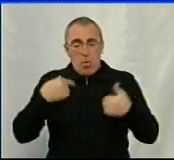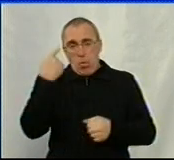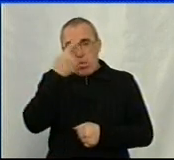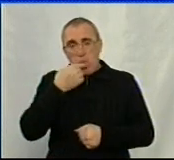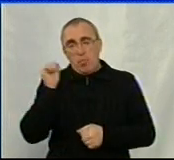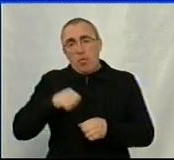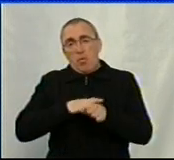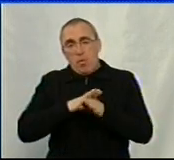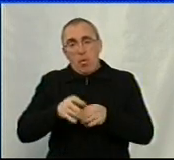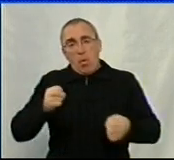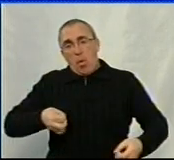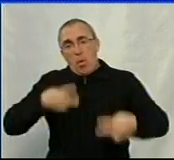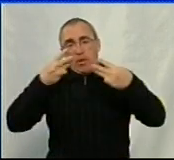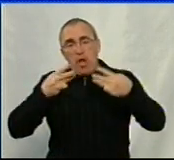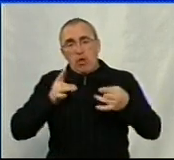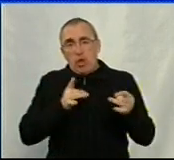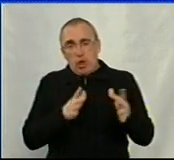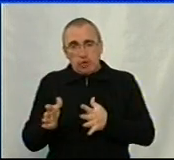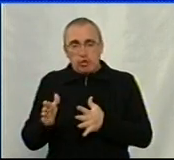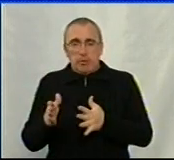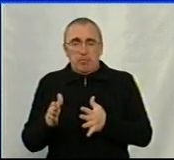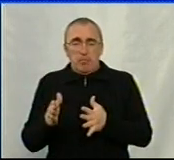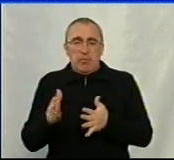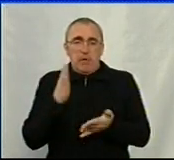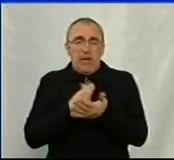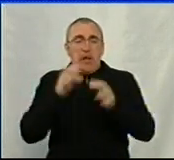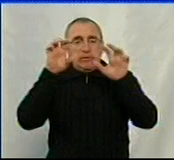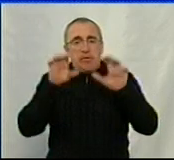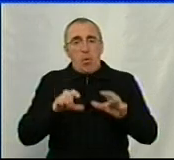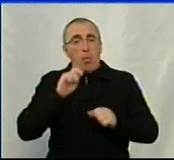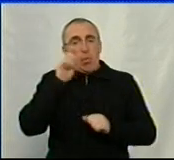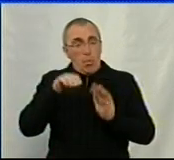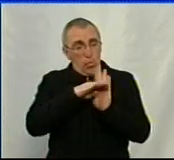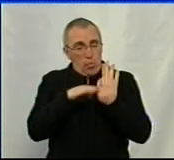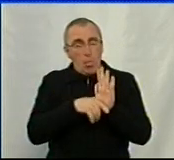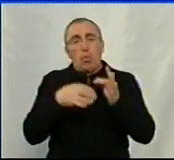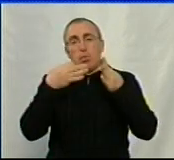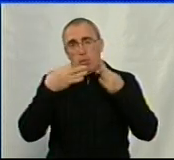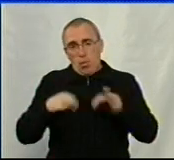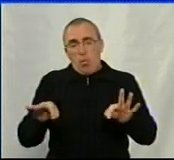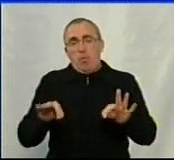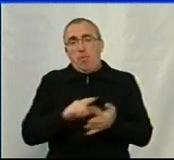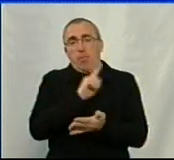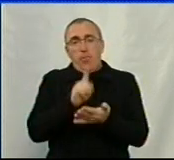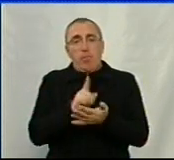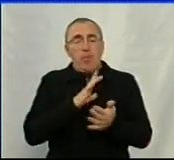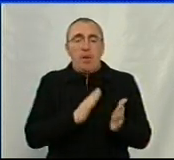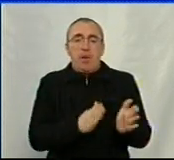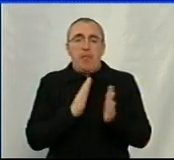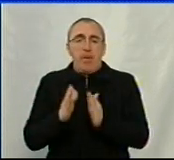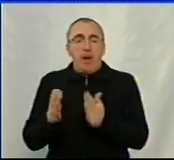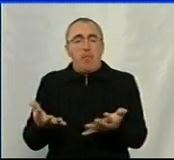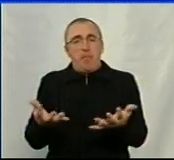проводити її в онлайн-режимі. Є закон України, який дозволяє це. Повинен бути порядок